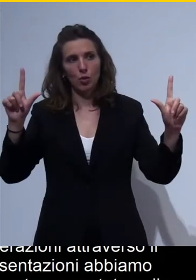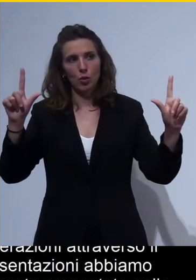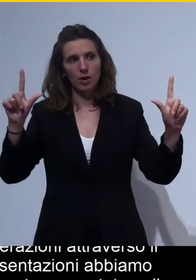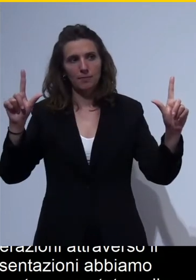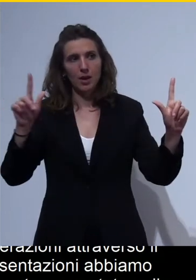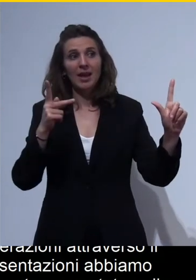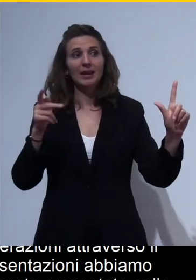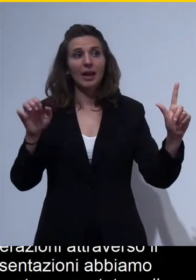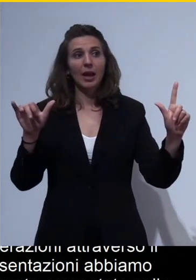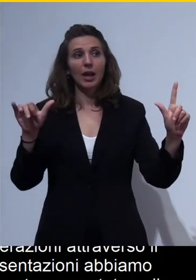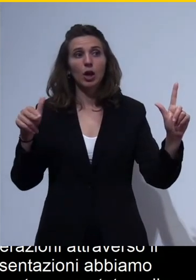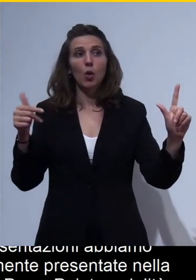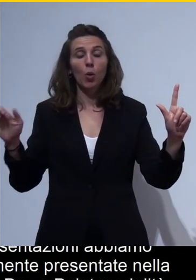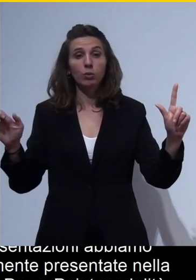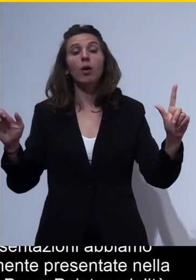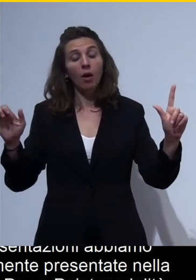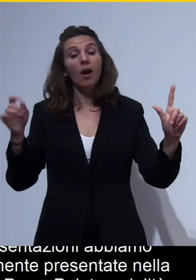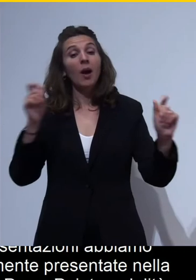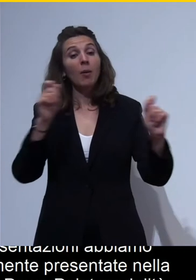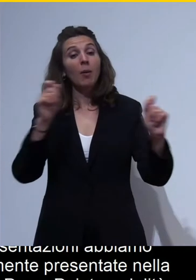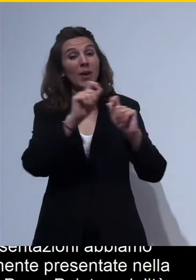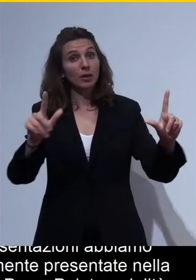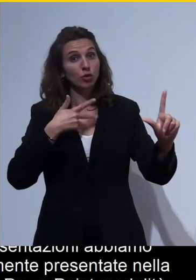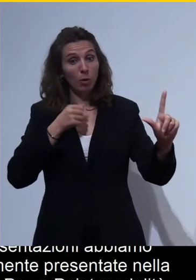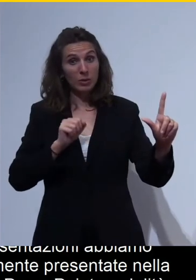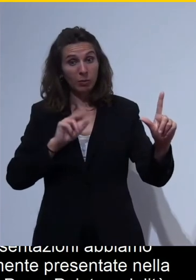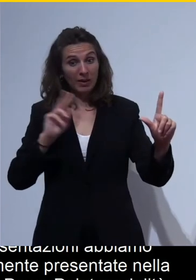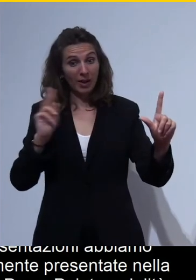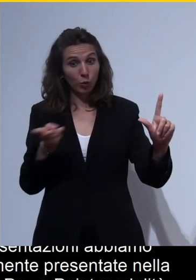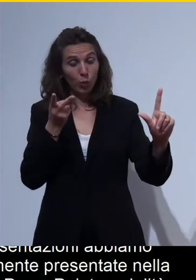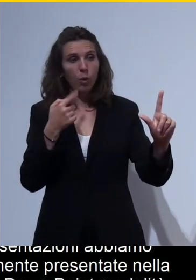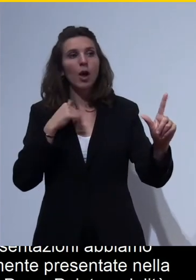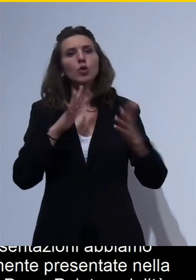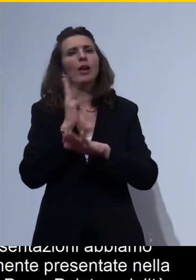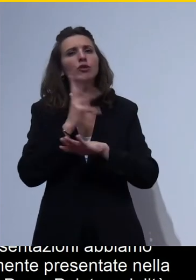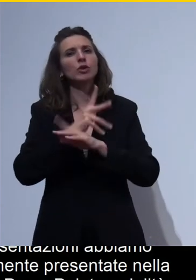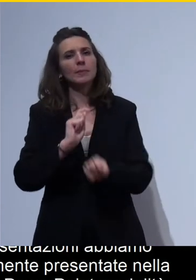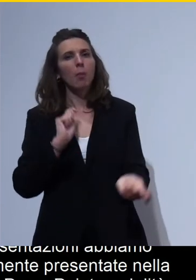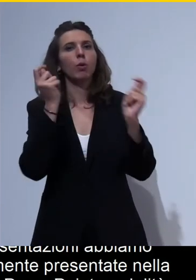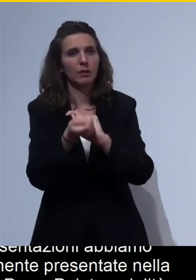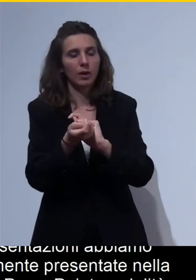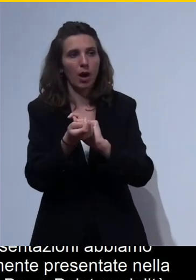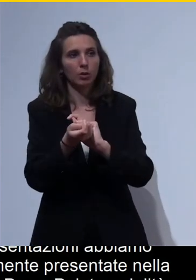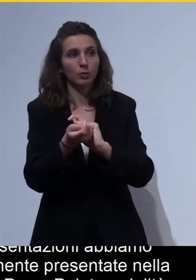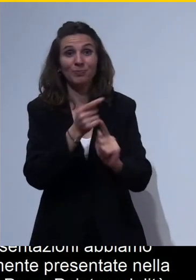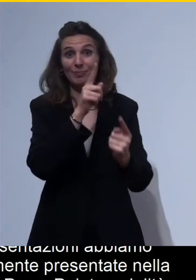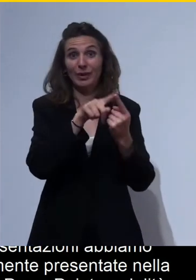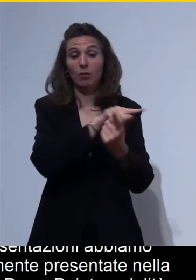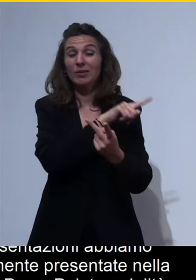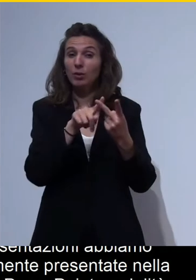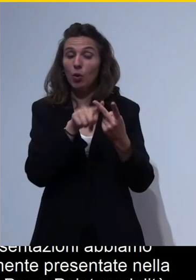e abbiamo verificato l'accessibilità. e il secondo caso abbiamo esportato in PDF